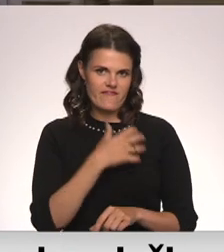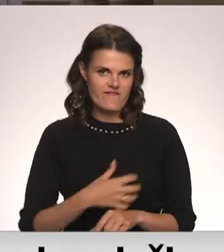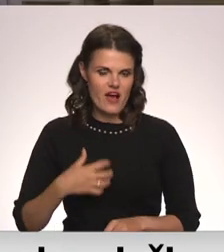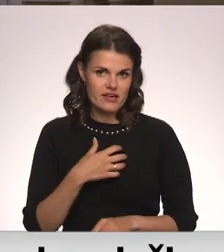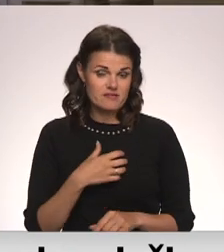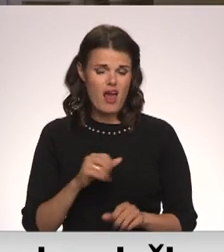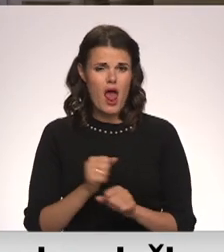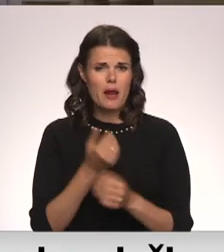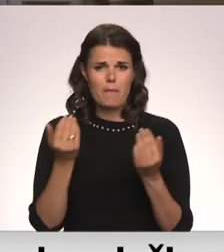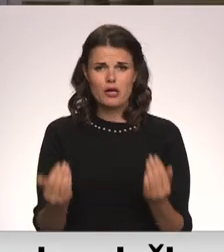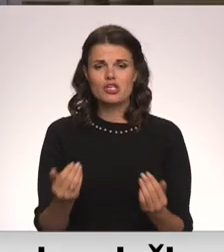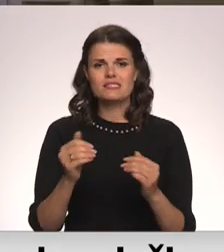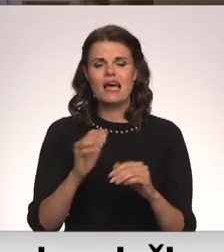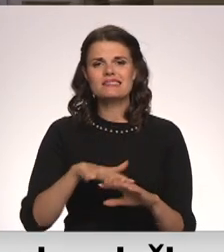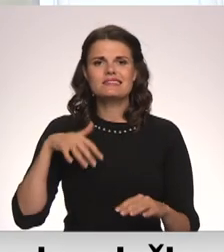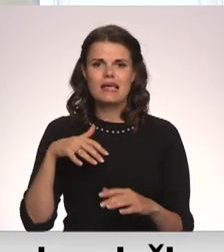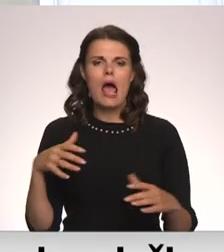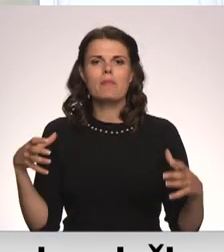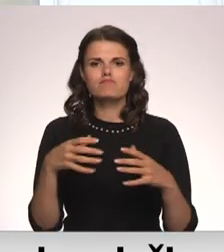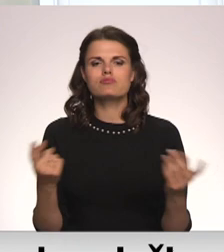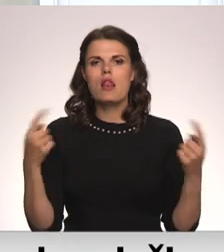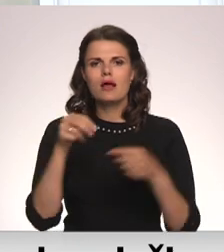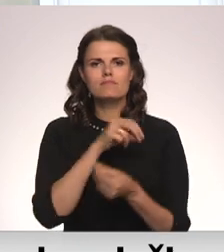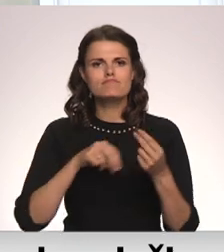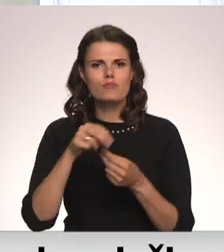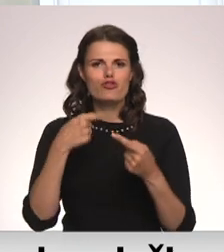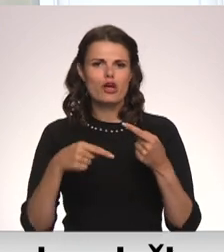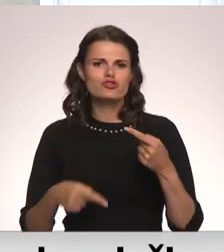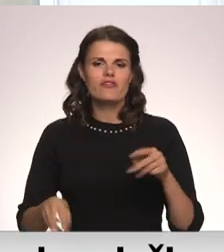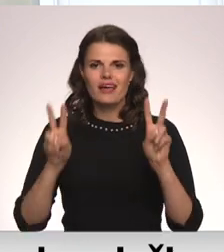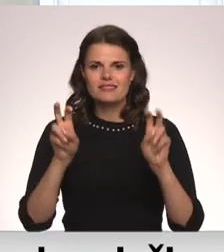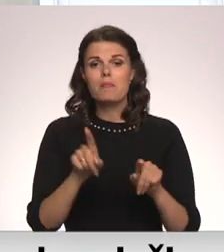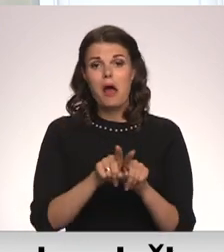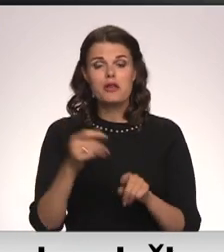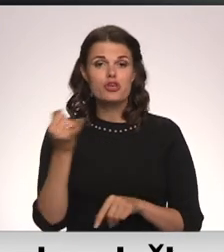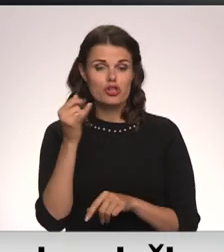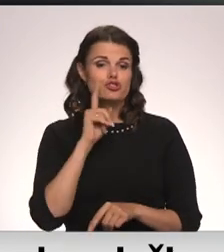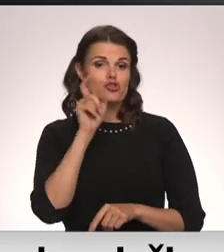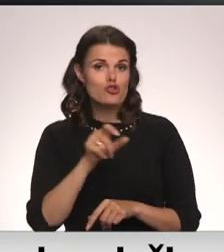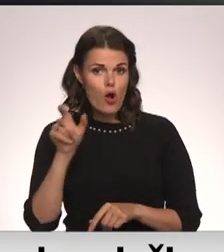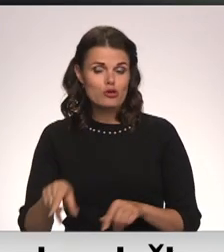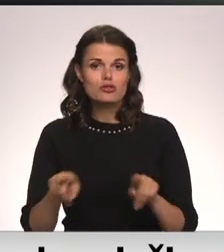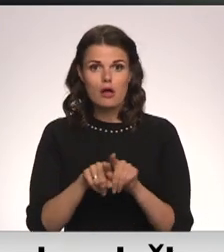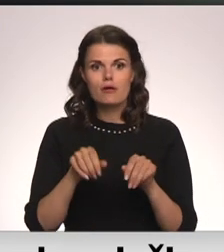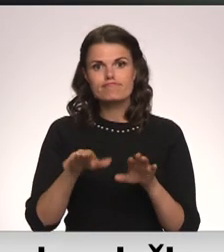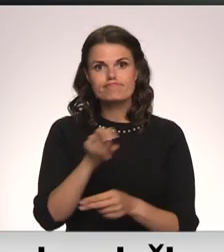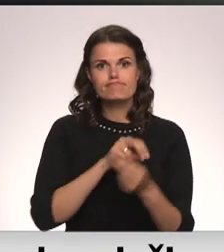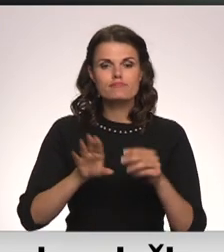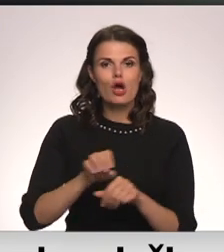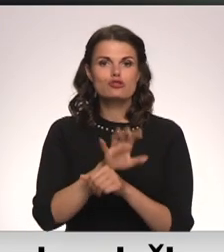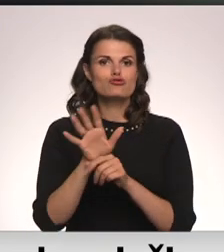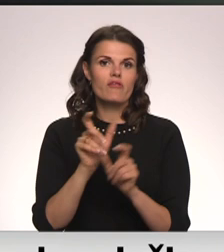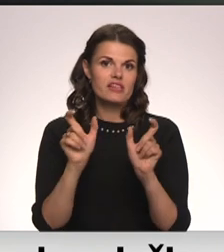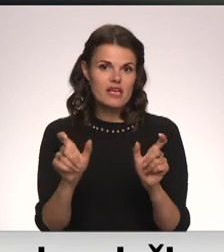pašreizējās saimas sasaukuma laikā spriests par dažādām tēmām, kas interesē arī jauniešus, kā arī lemts par pandēmijas